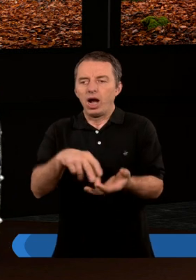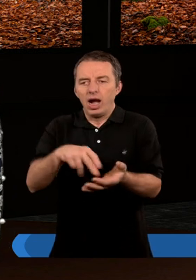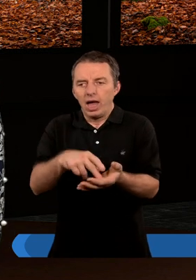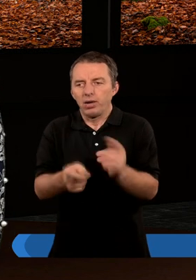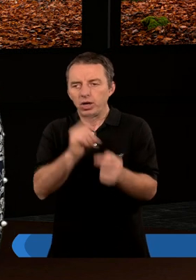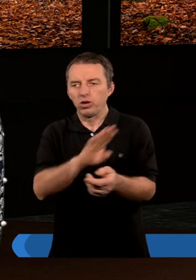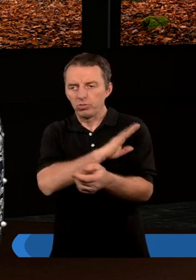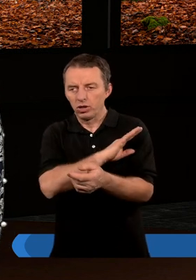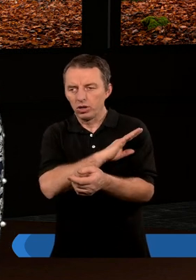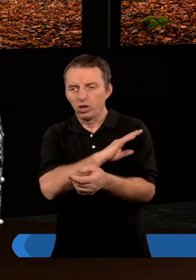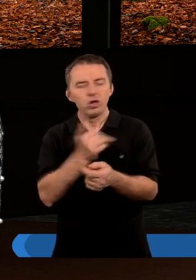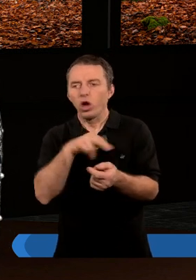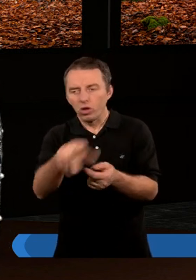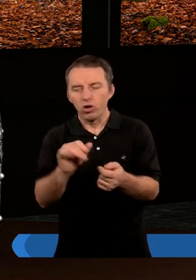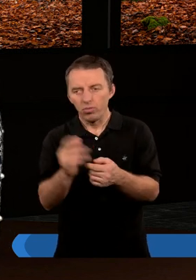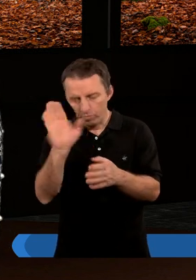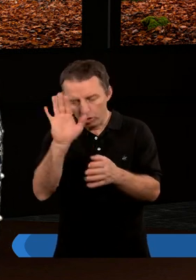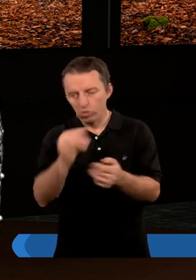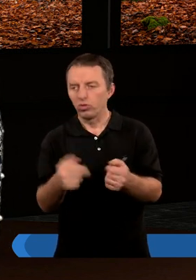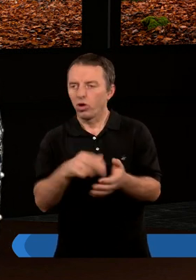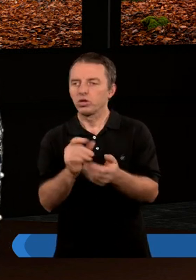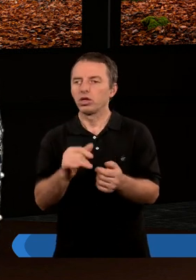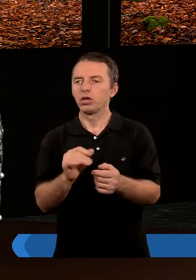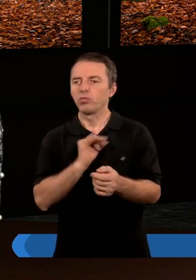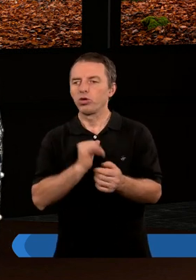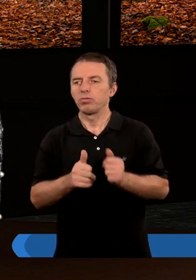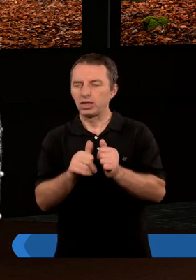lęk przed śmiercią, tak? A też nie o to Panu Bogu chodzi, moim zdaniem.